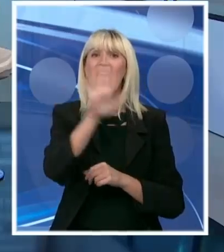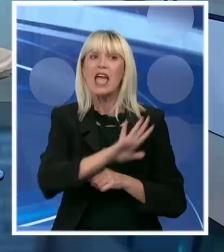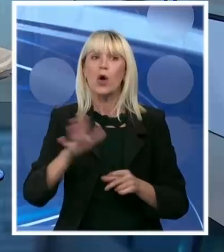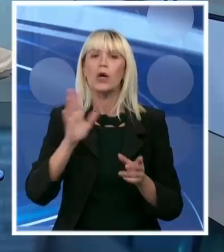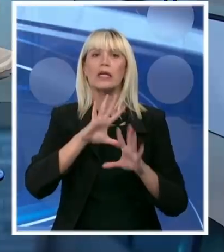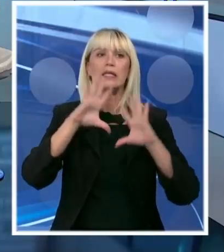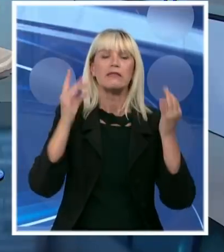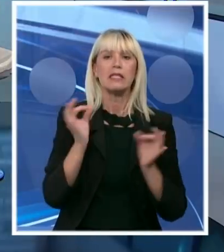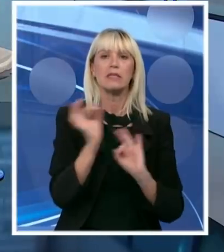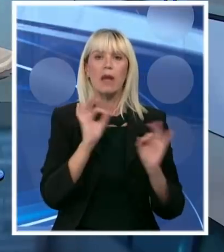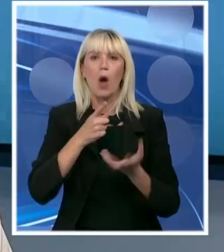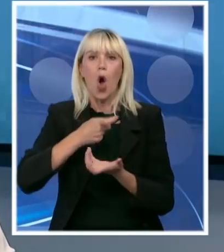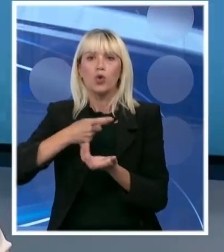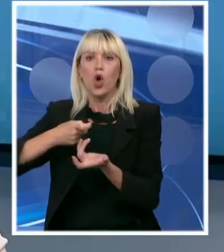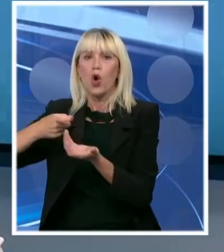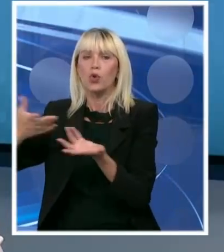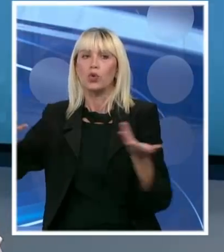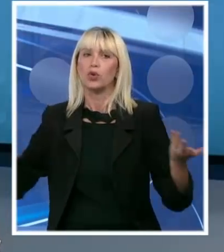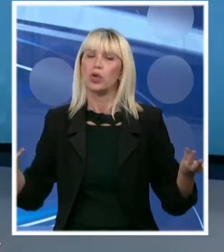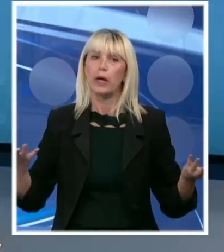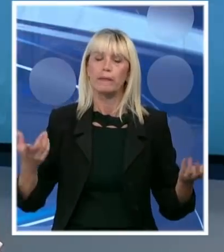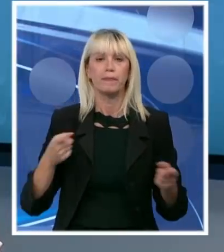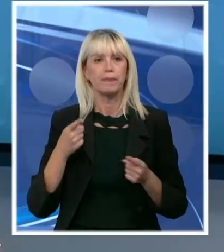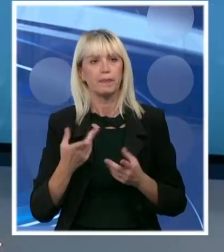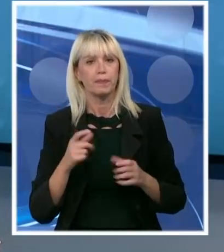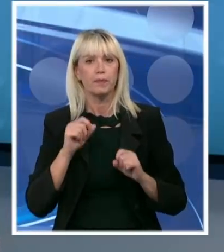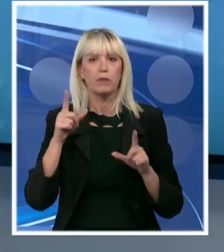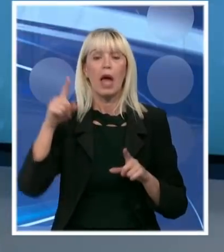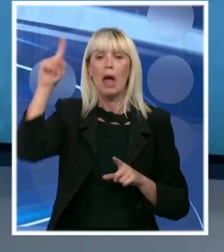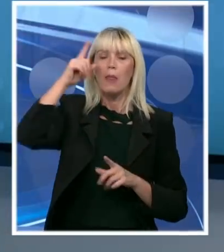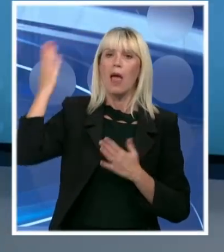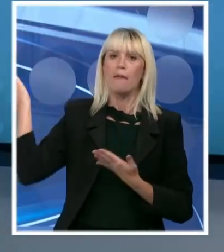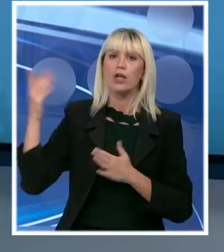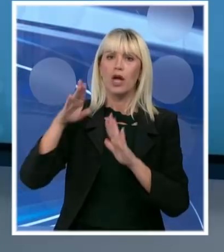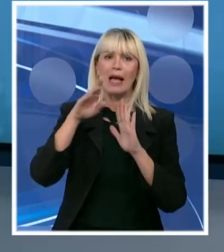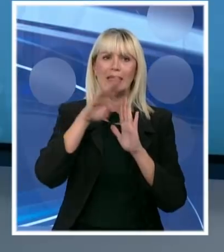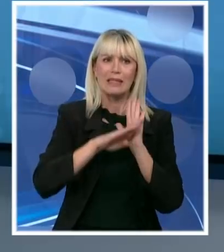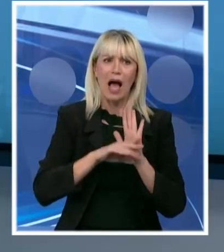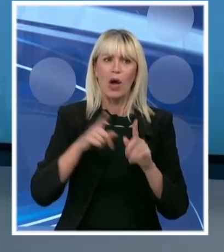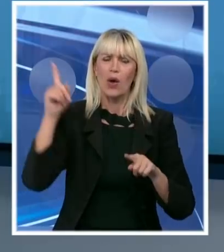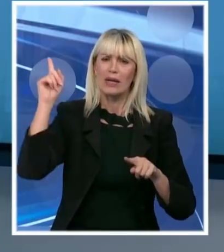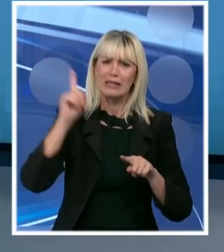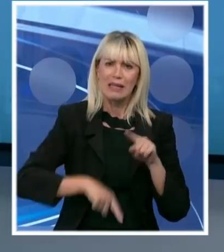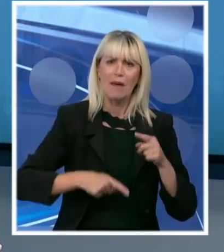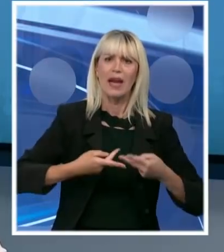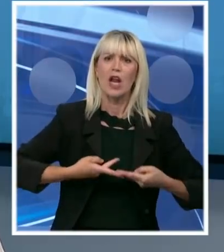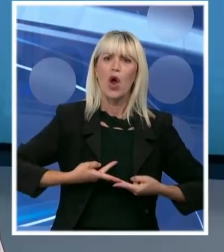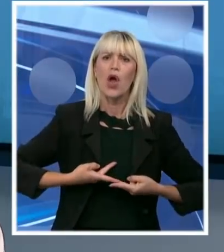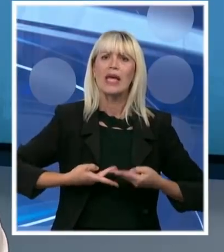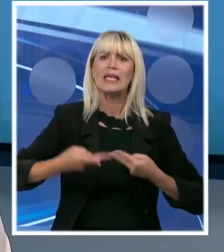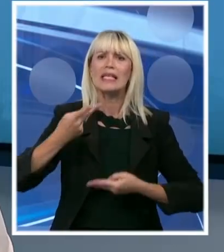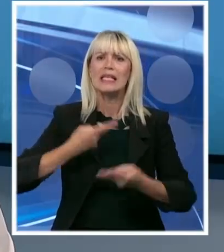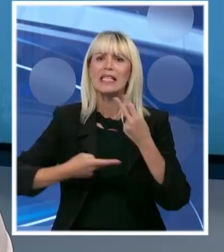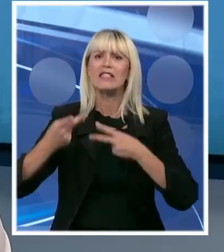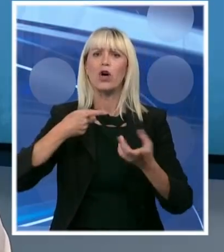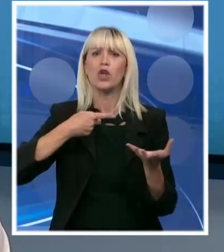Radi se o vojnim snagama. Prvo Nemačka ima zakon koji zabranjuje izvoz oružja zemljama koje nisu članice NATO. A s druge strane